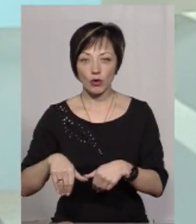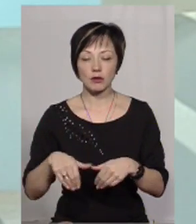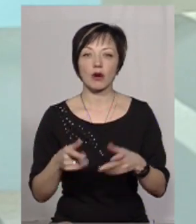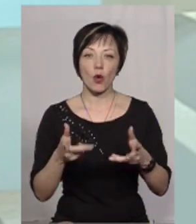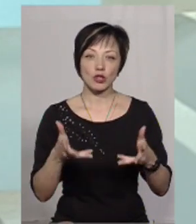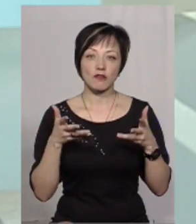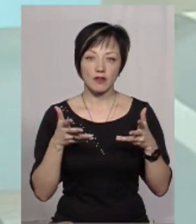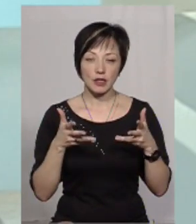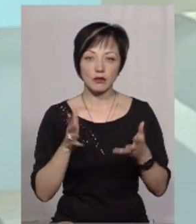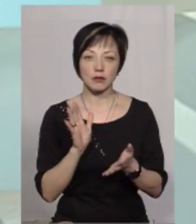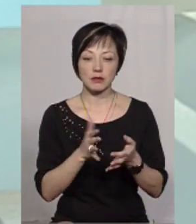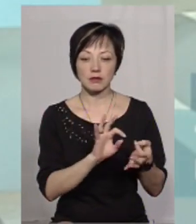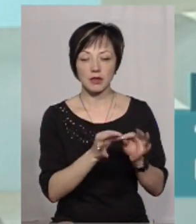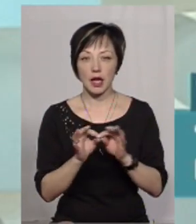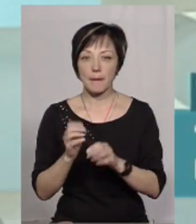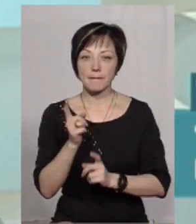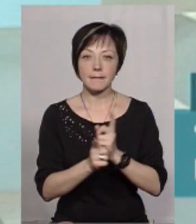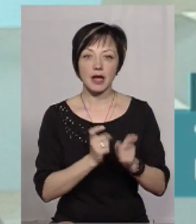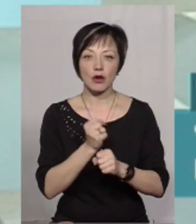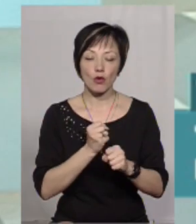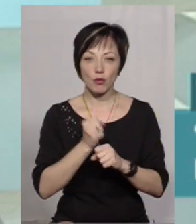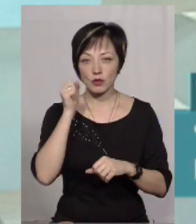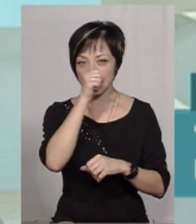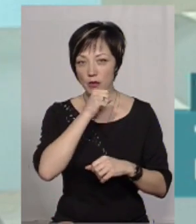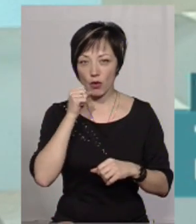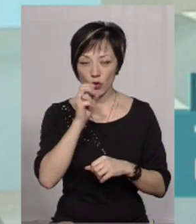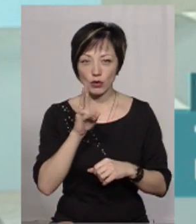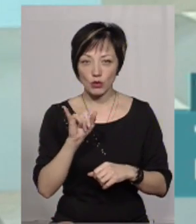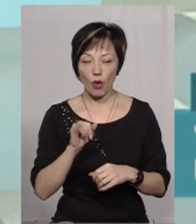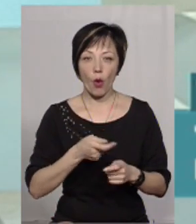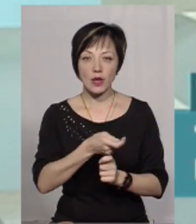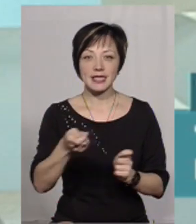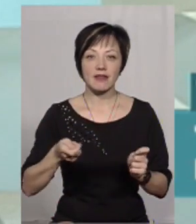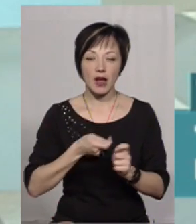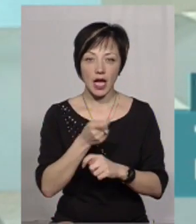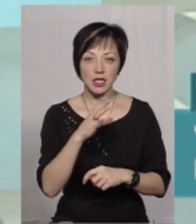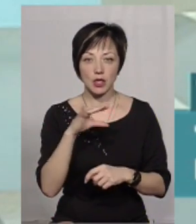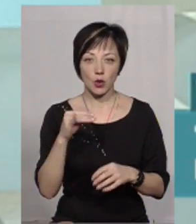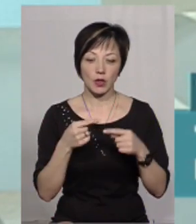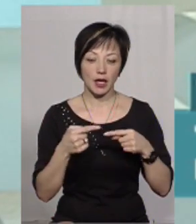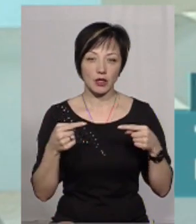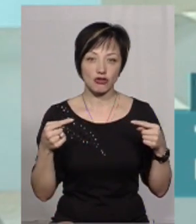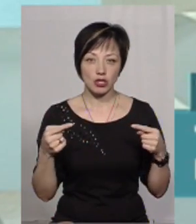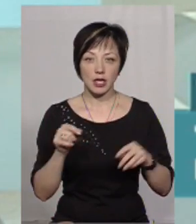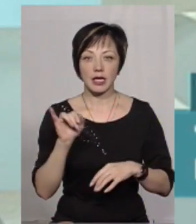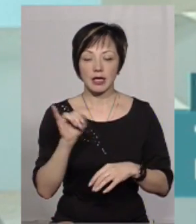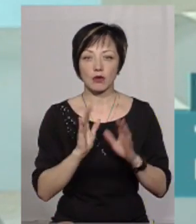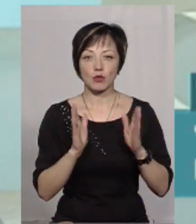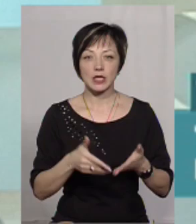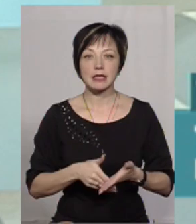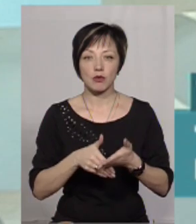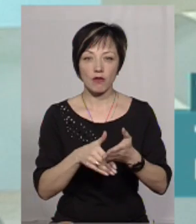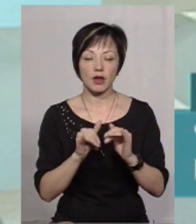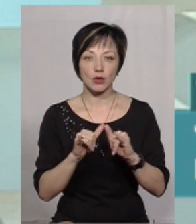очевидно покличе за собою і переробку, заморозку, переробку, консервацію і таке інше. І знову ж таки буде